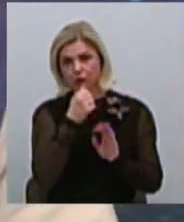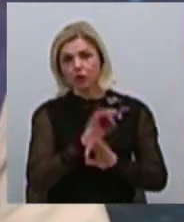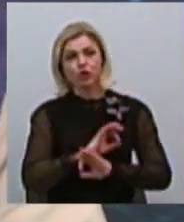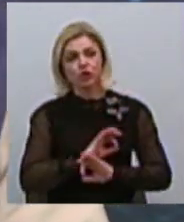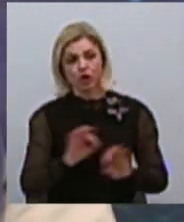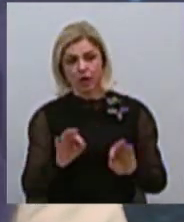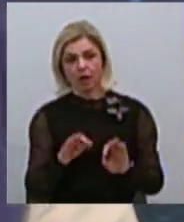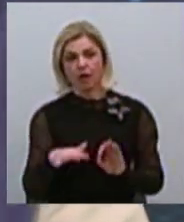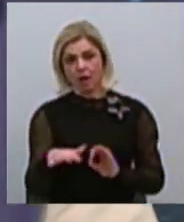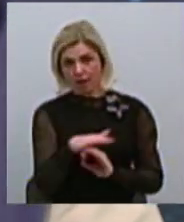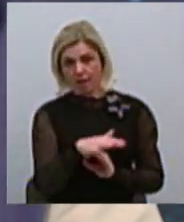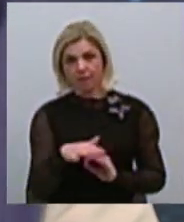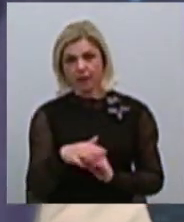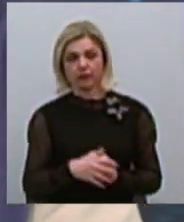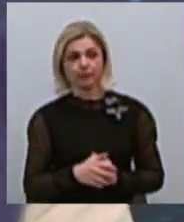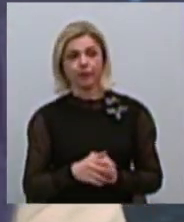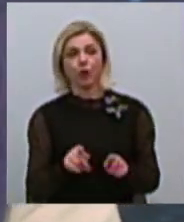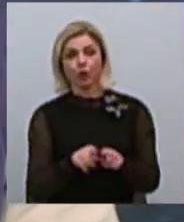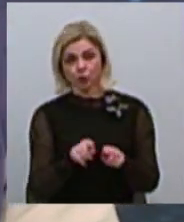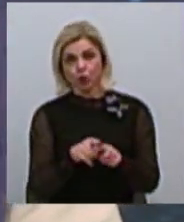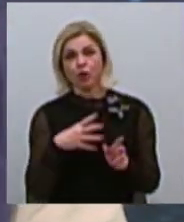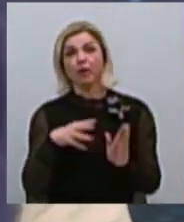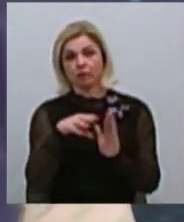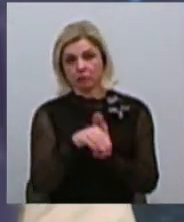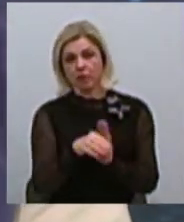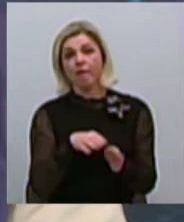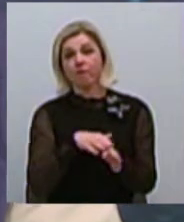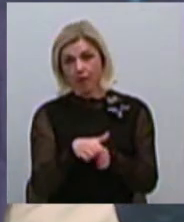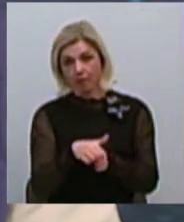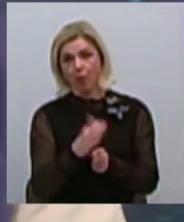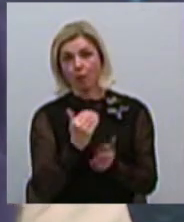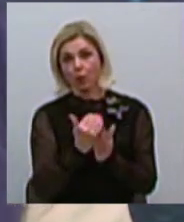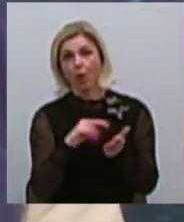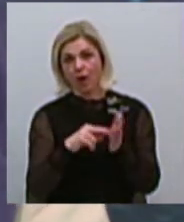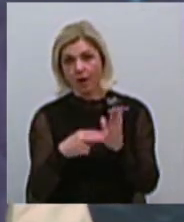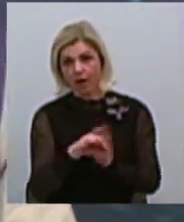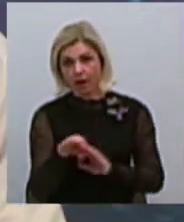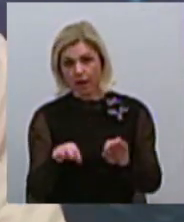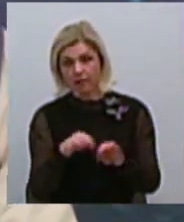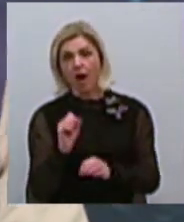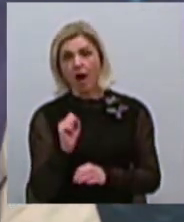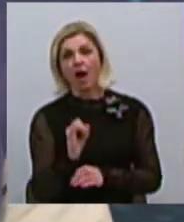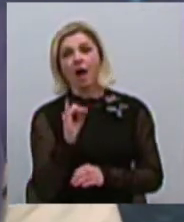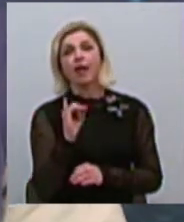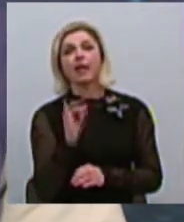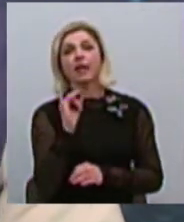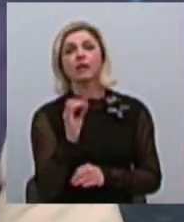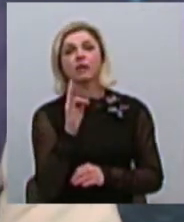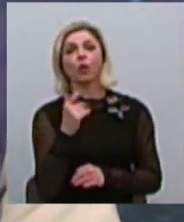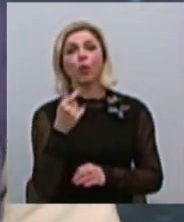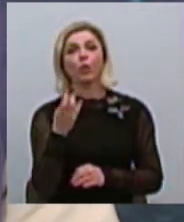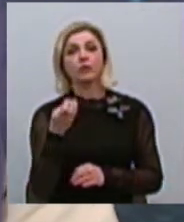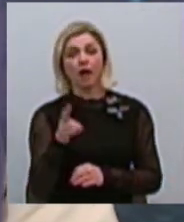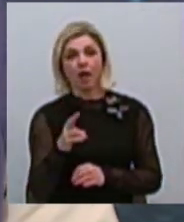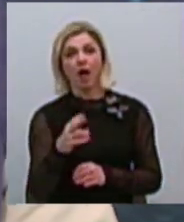Вони теж були в числе победителів, реализували проект, а Інгульська райдеш администрація, яка була